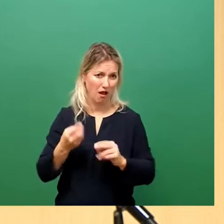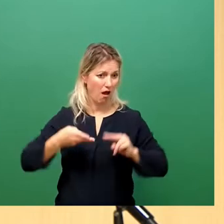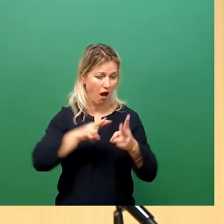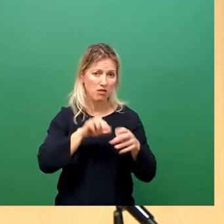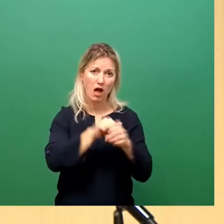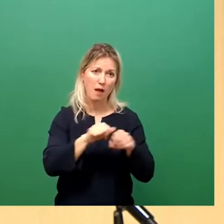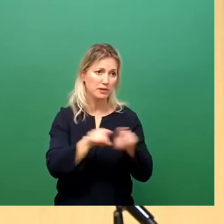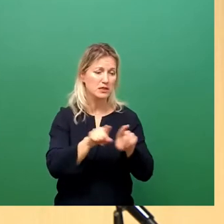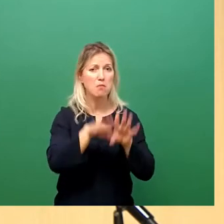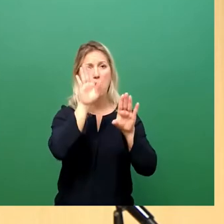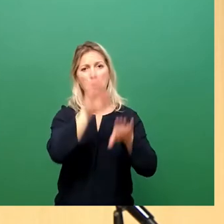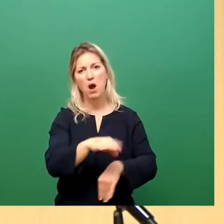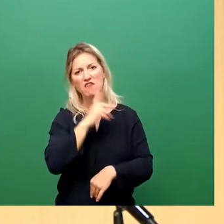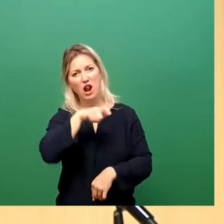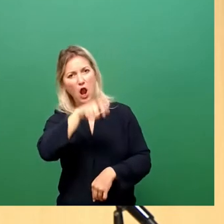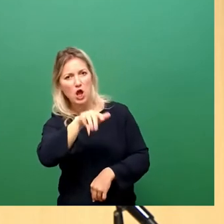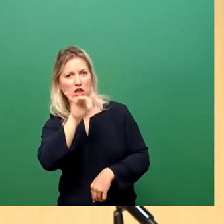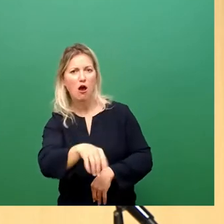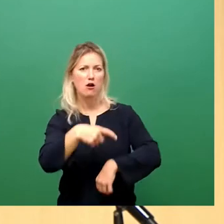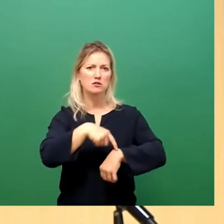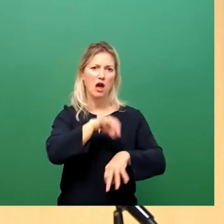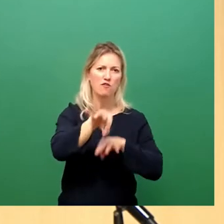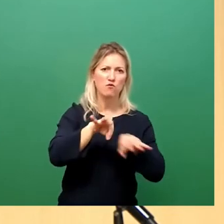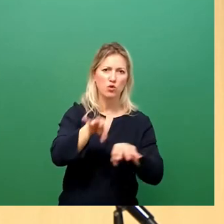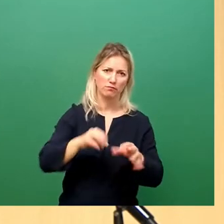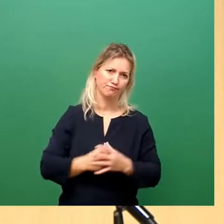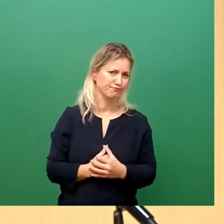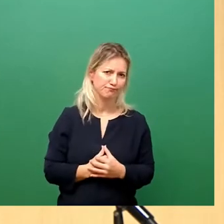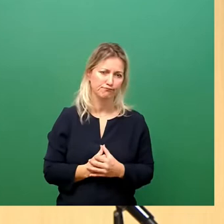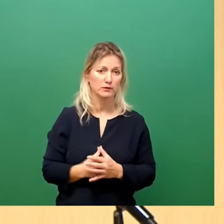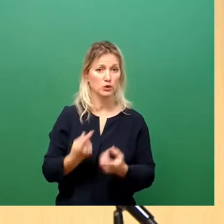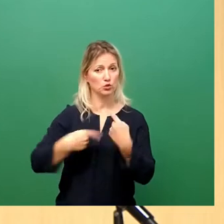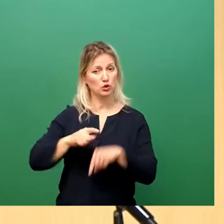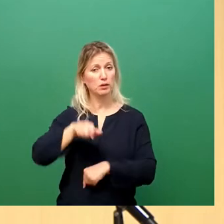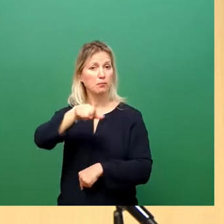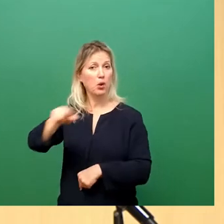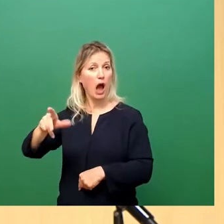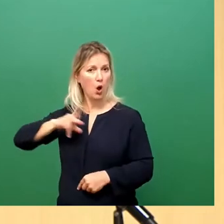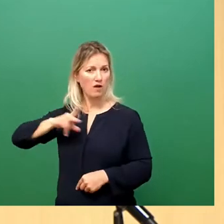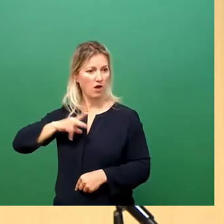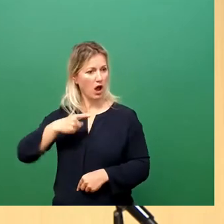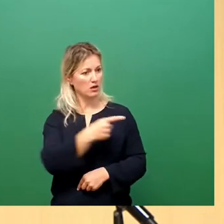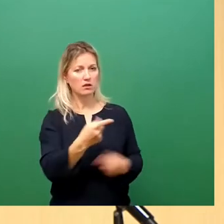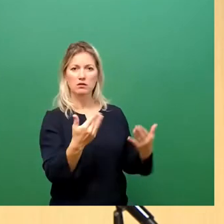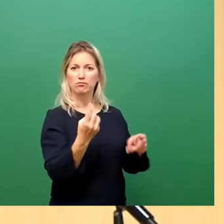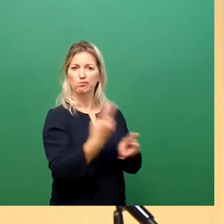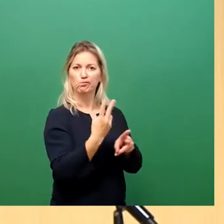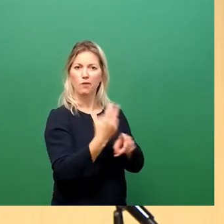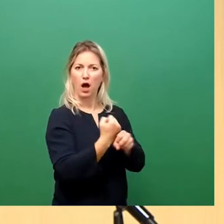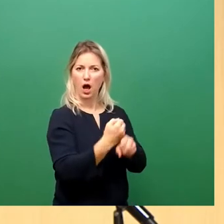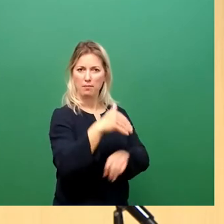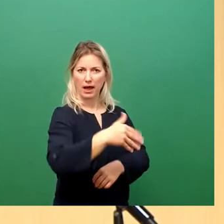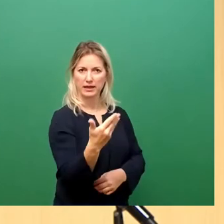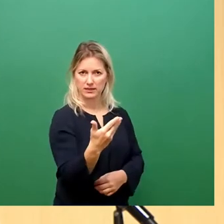Kapazitäten. Und auch von diesen Bereichen erwartet der Bürger, dass die Arbeit dennoch getan wird. Und ein Blick auf die heutige